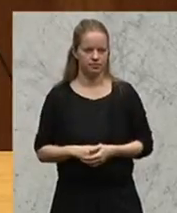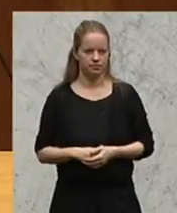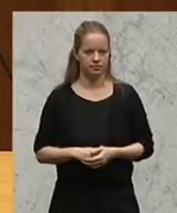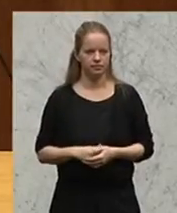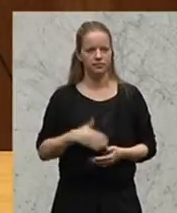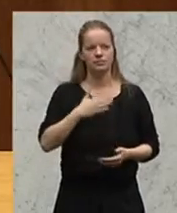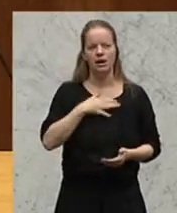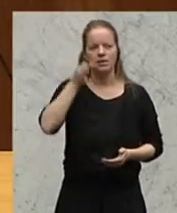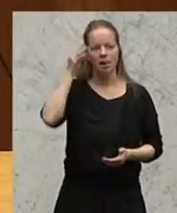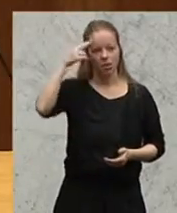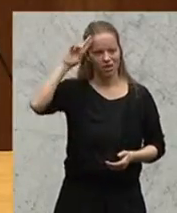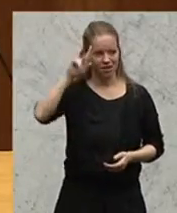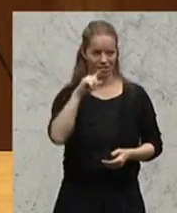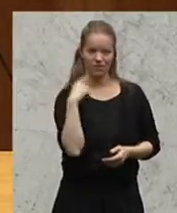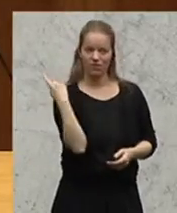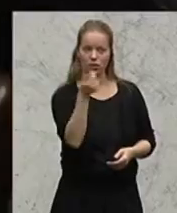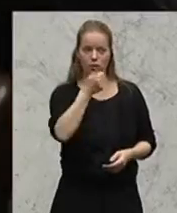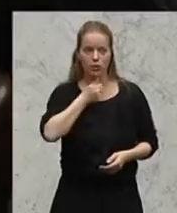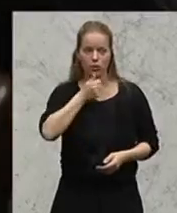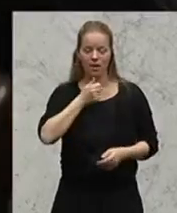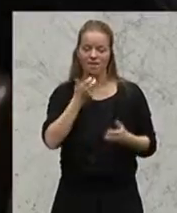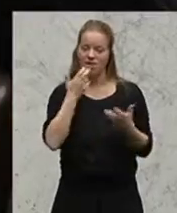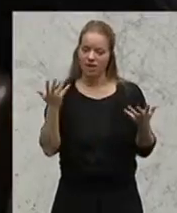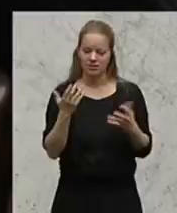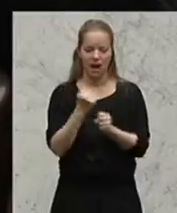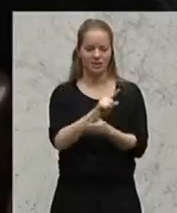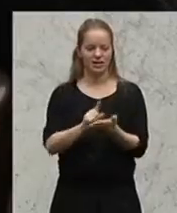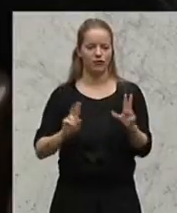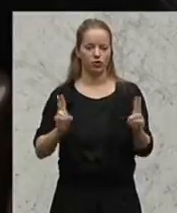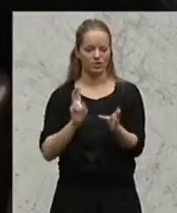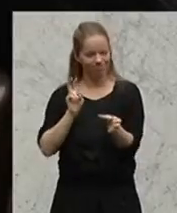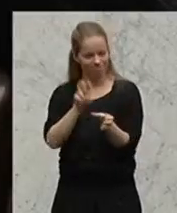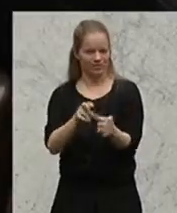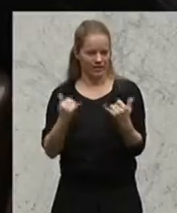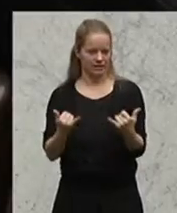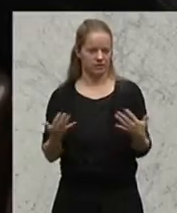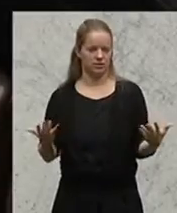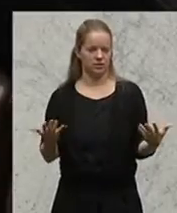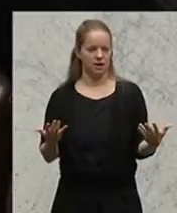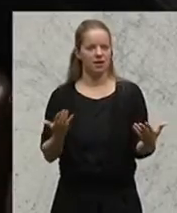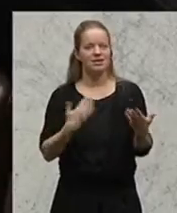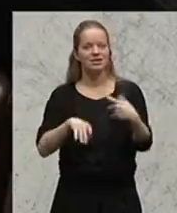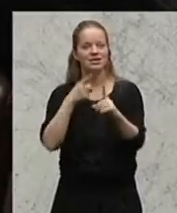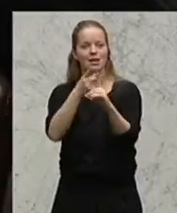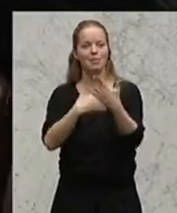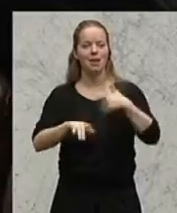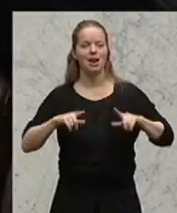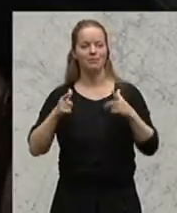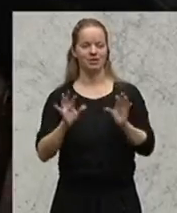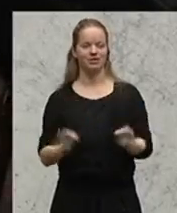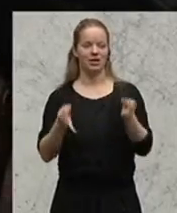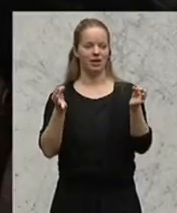wir Grüne wollen den Einstieg in die Arbeitszeitverkürzung. Für mehr Lebensqualität und auch für weniger